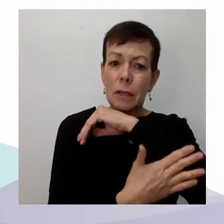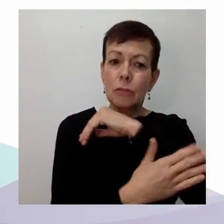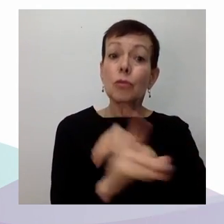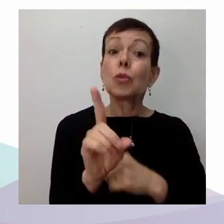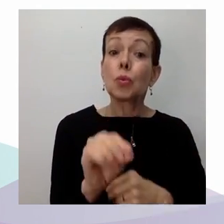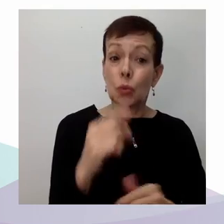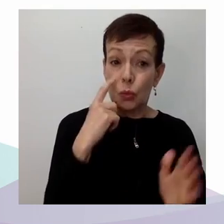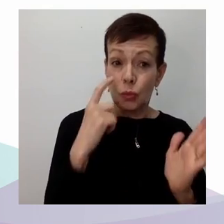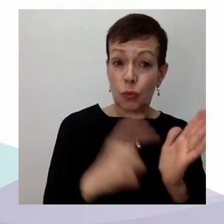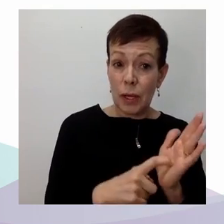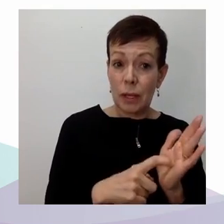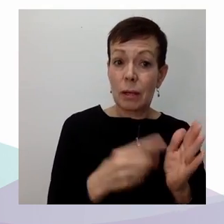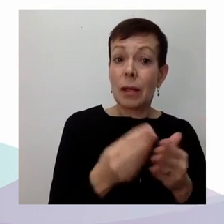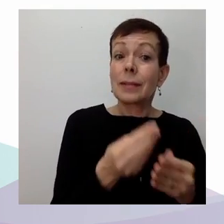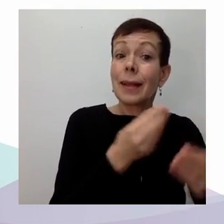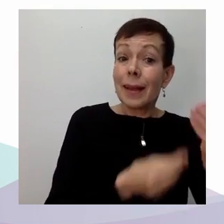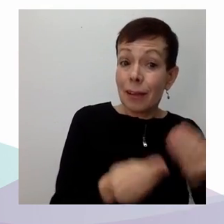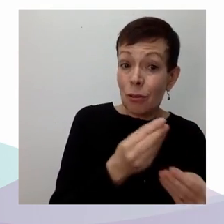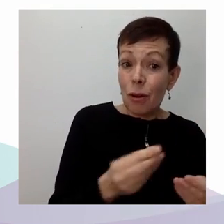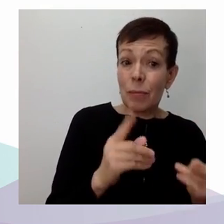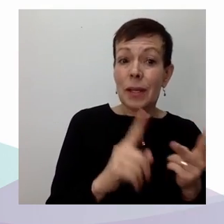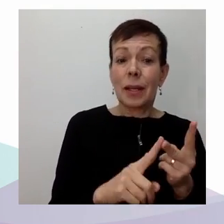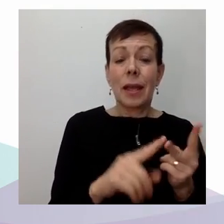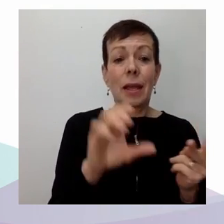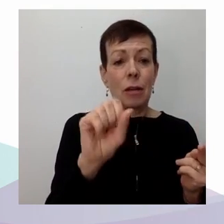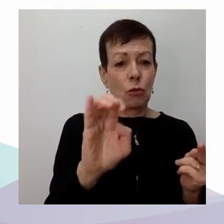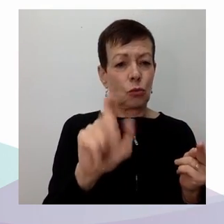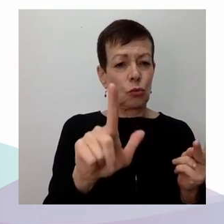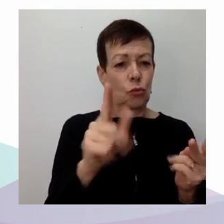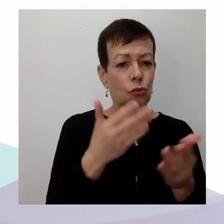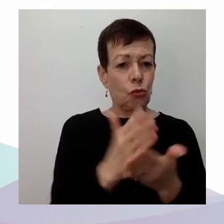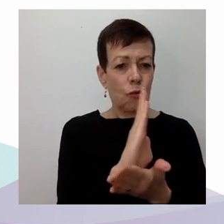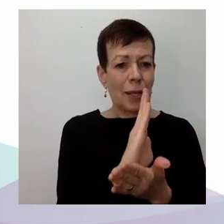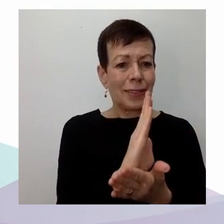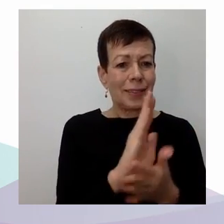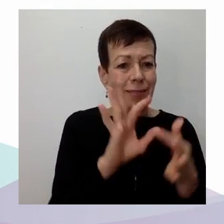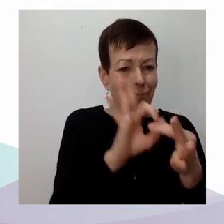a rendu des décisions très importantes en matière de droit à la santé